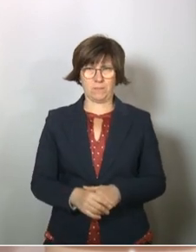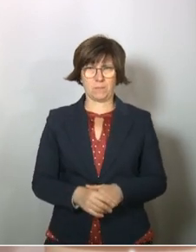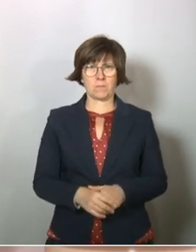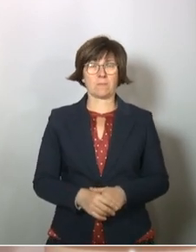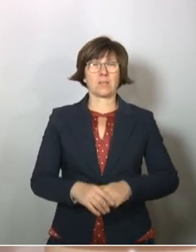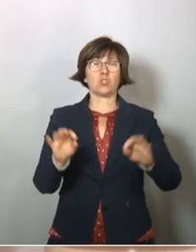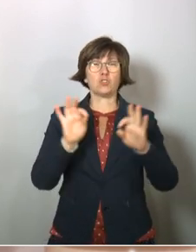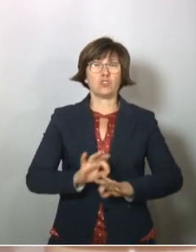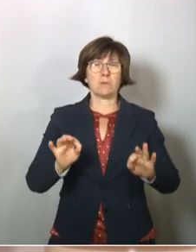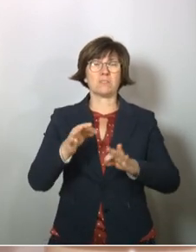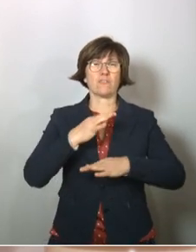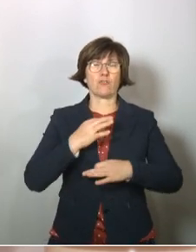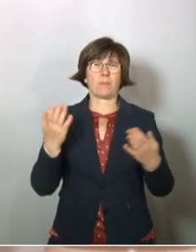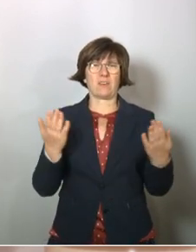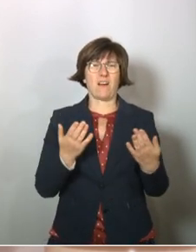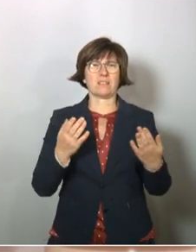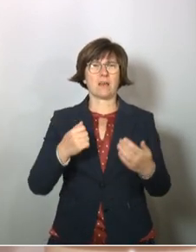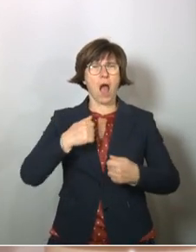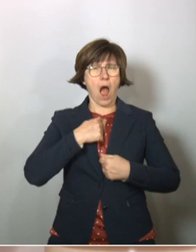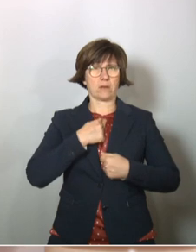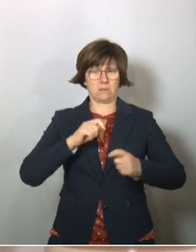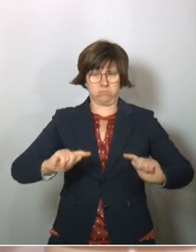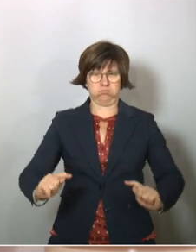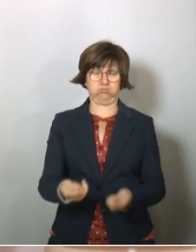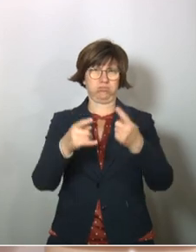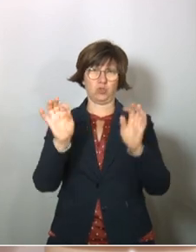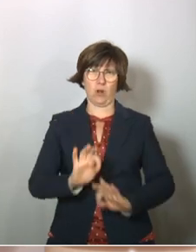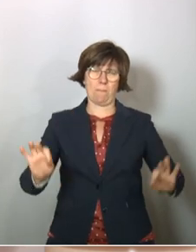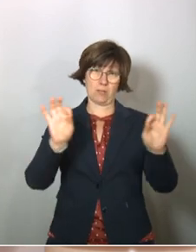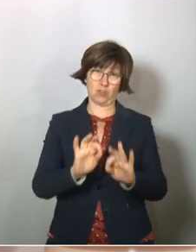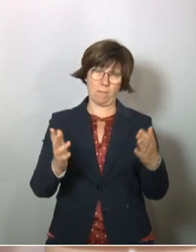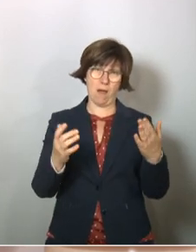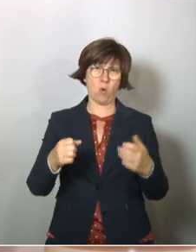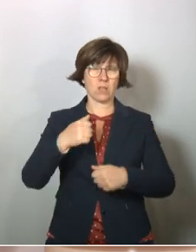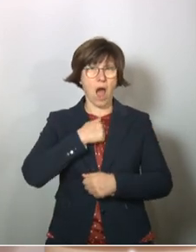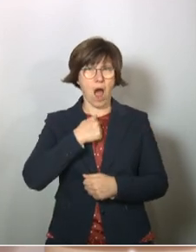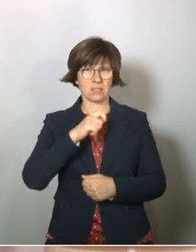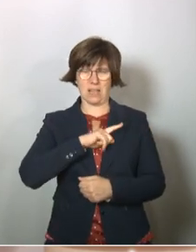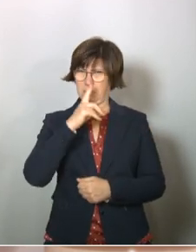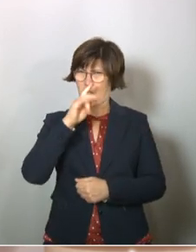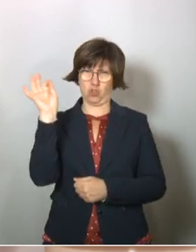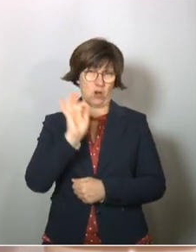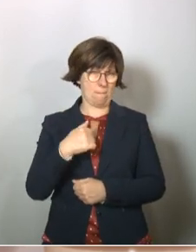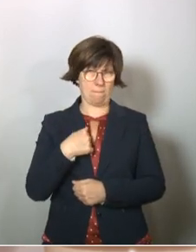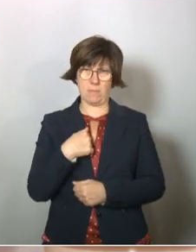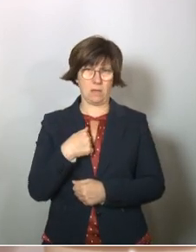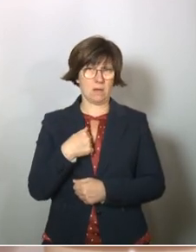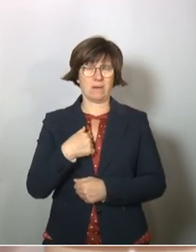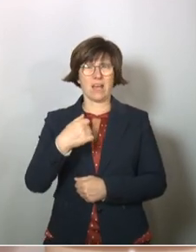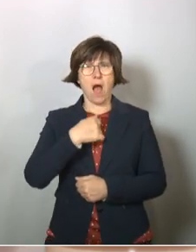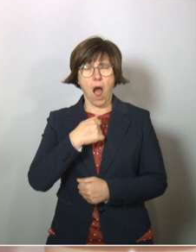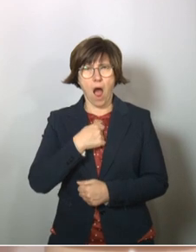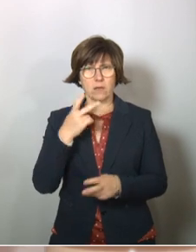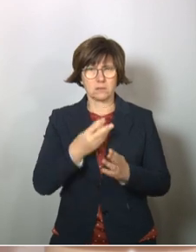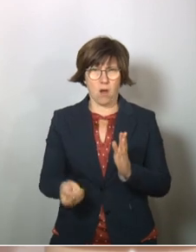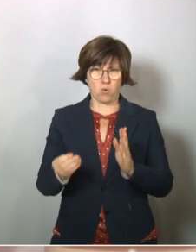Das Allerschlimmste ist, dass dadurch Angstmache befördert worden ist, in einem Ausmaß, die ich entsetzlich finde. Die Angstmache